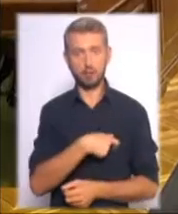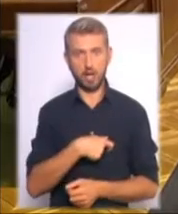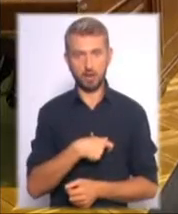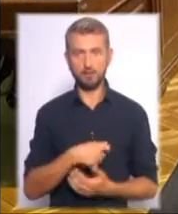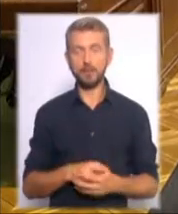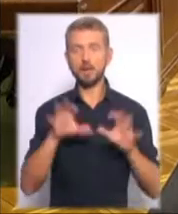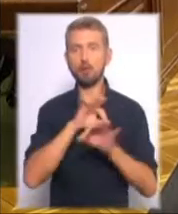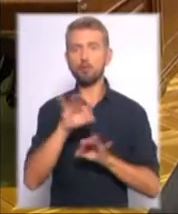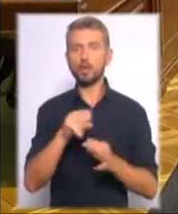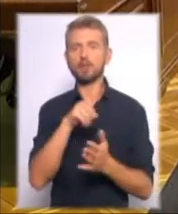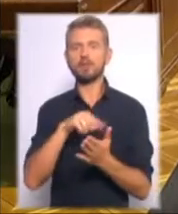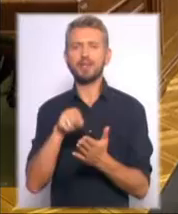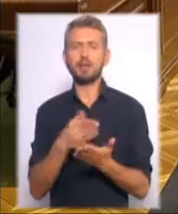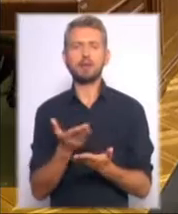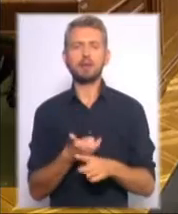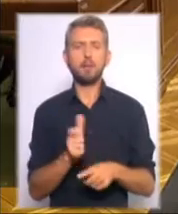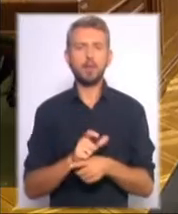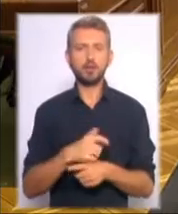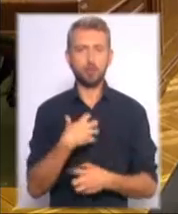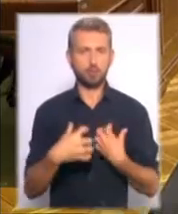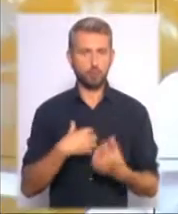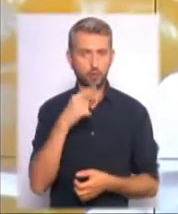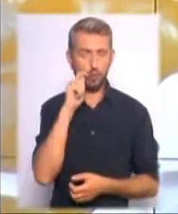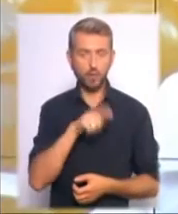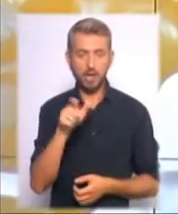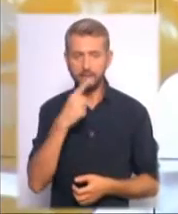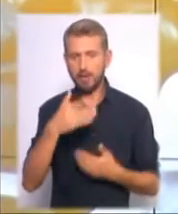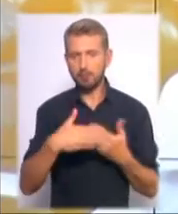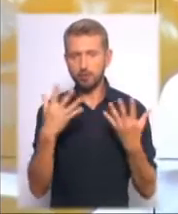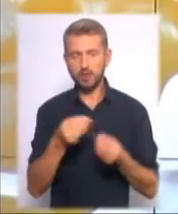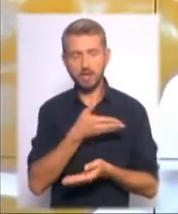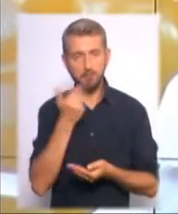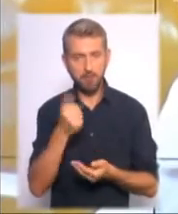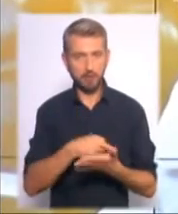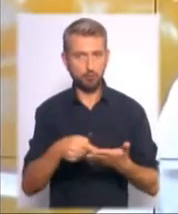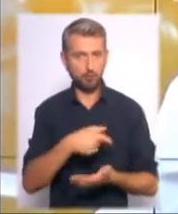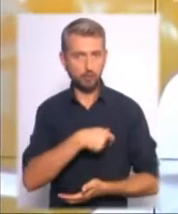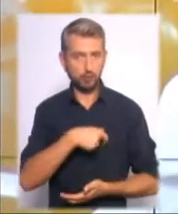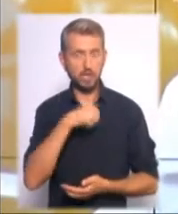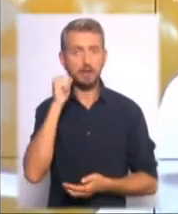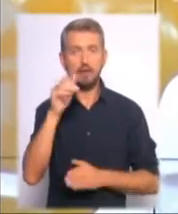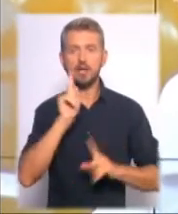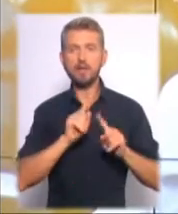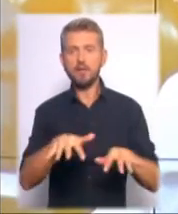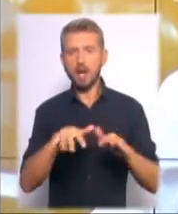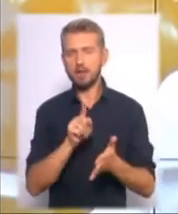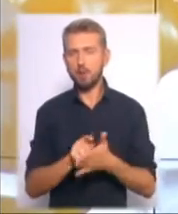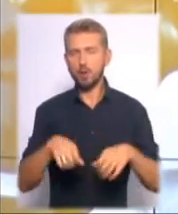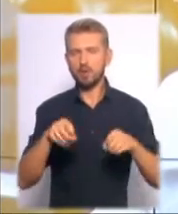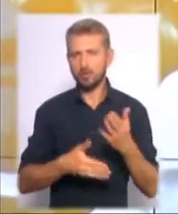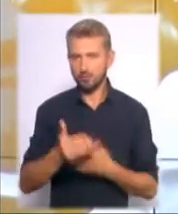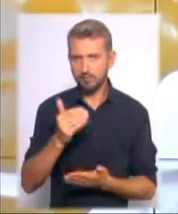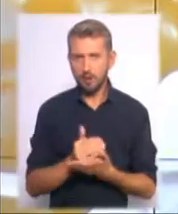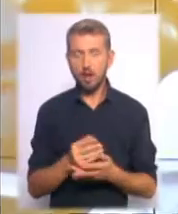Законопреків з питань, які найбільше турбують українців, в найближчі дні немає, наголошують депутати. Завтра в Раді нарешті мають вирішити, чи